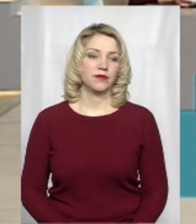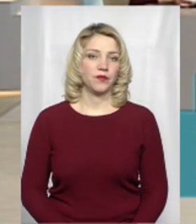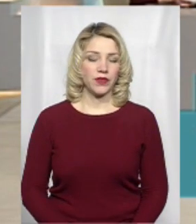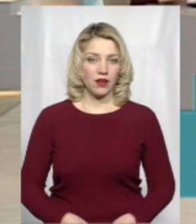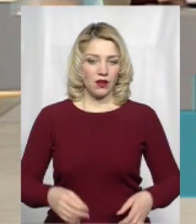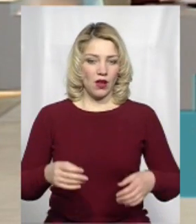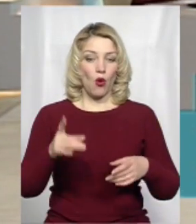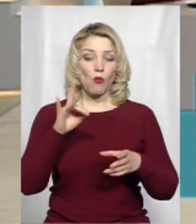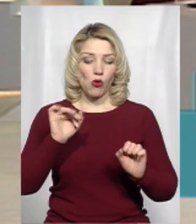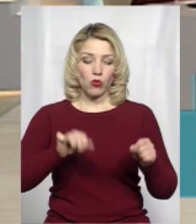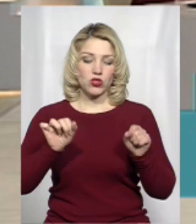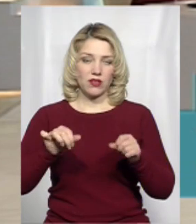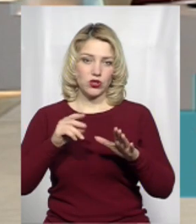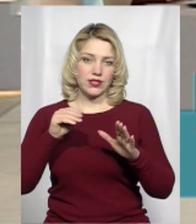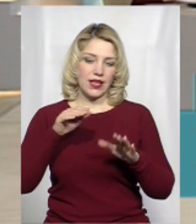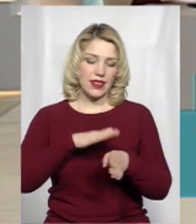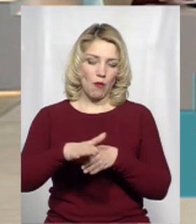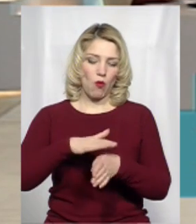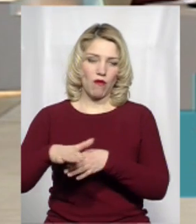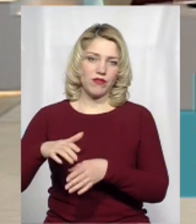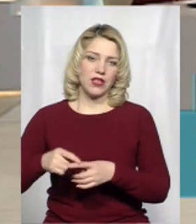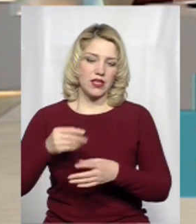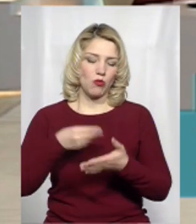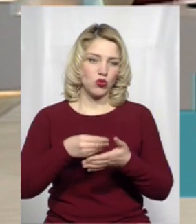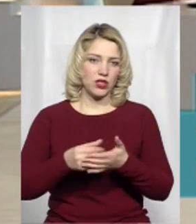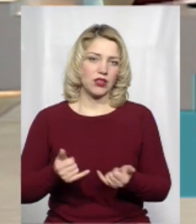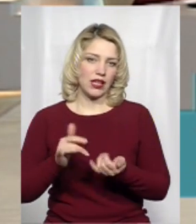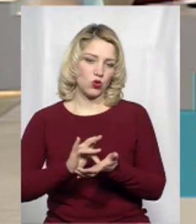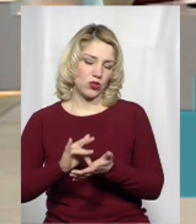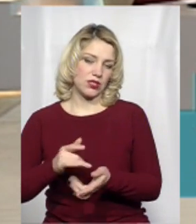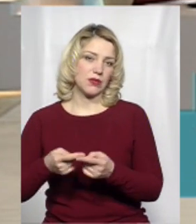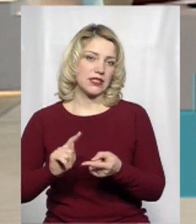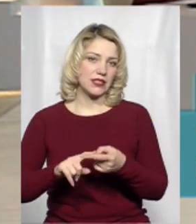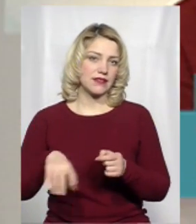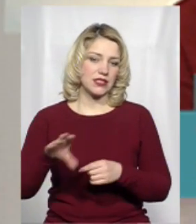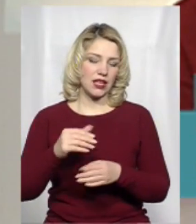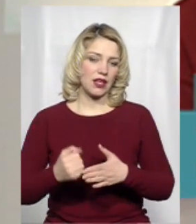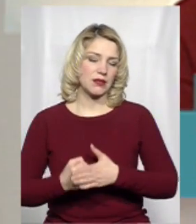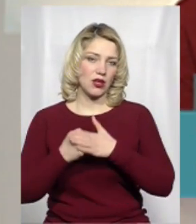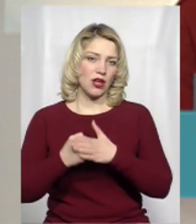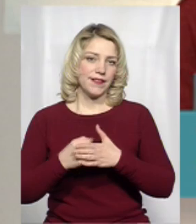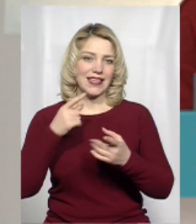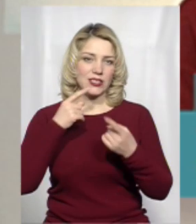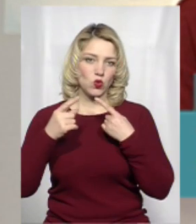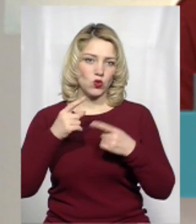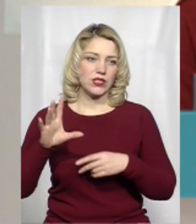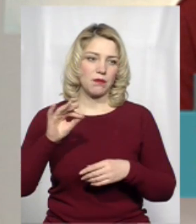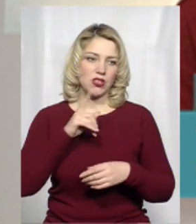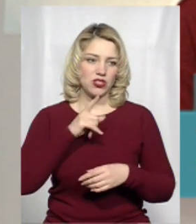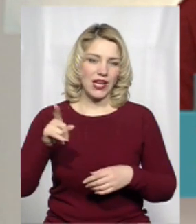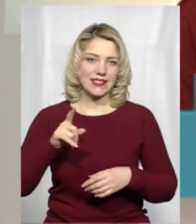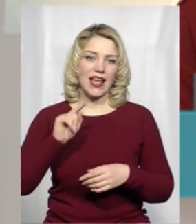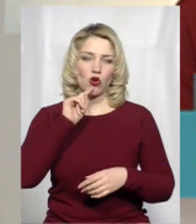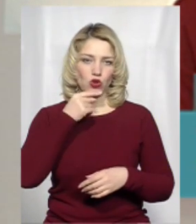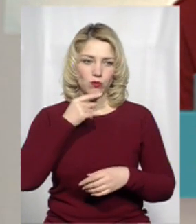Власне, про можливості наповнення бюджетів громад від туризму. Йшлося сьогодні на одній із панельних дискусій під час Міжнародного